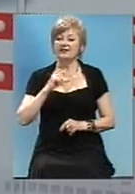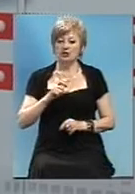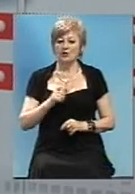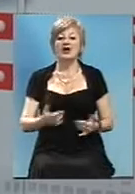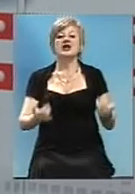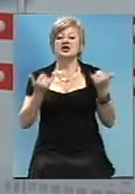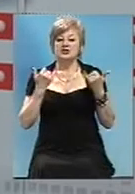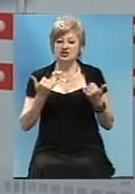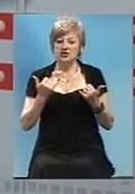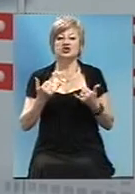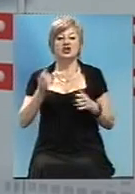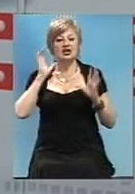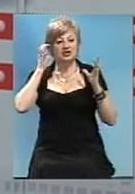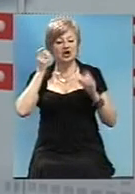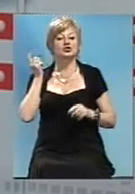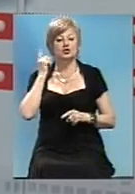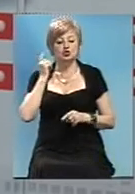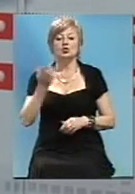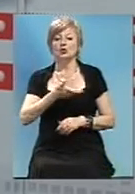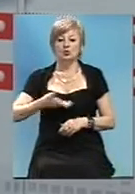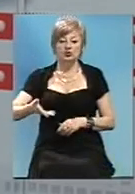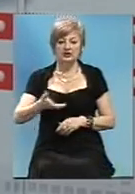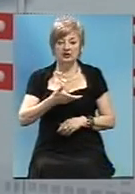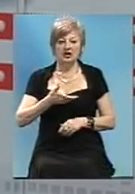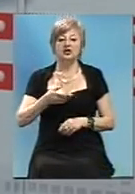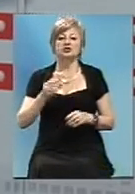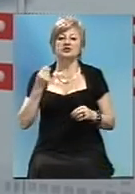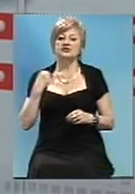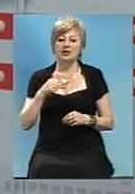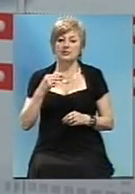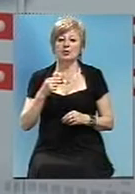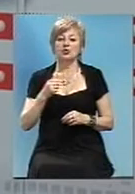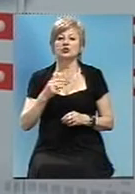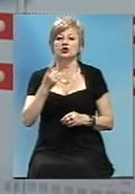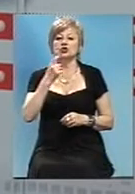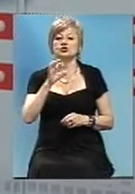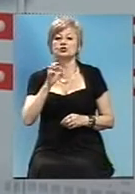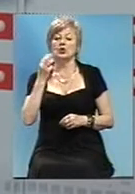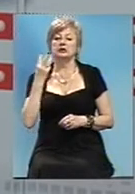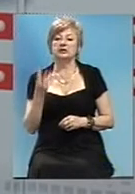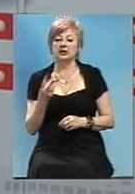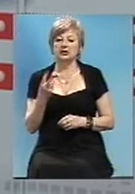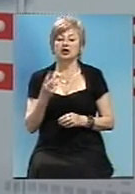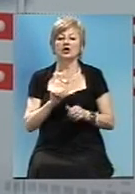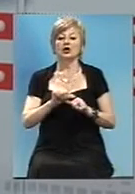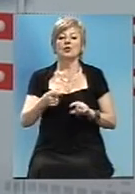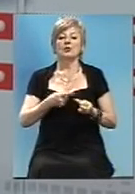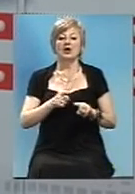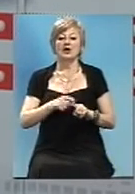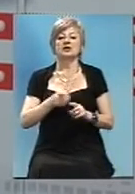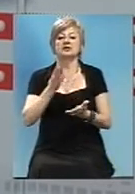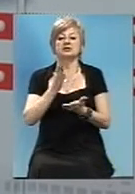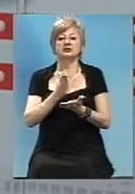Наразі нас чують радіослухачі Українського радіо та Радіо Запоріжжя на частоті 103.7FM. Крім того, триває